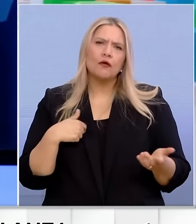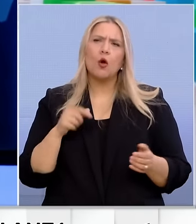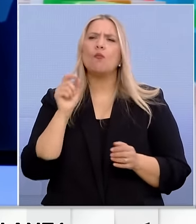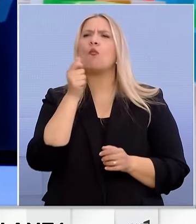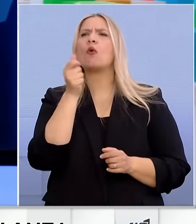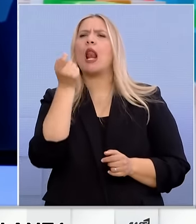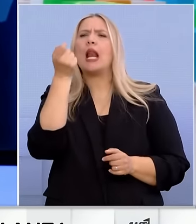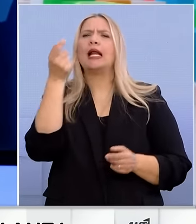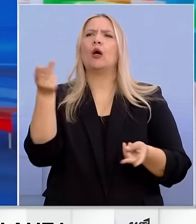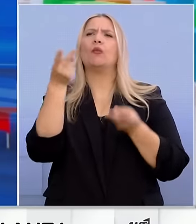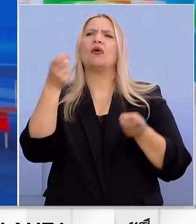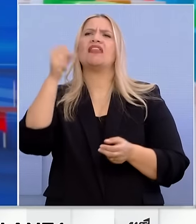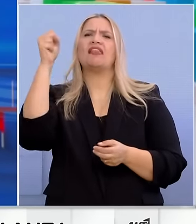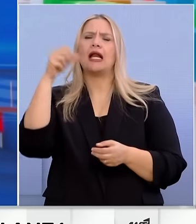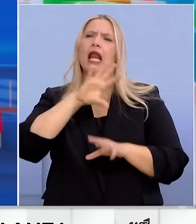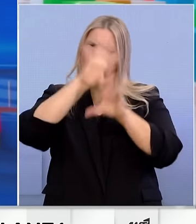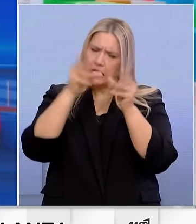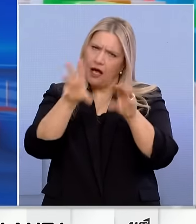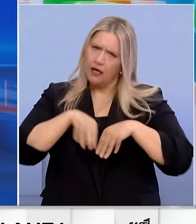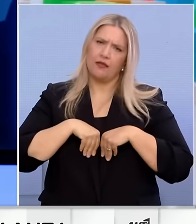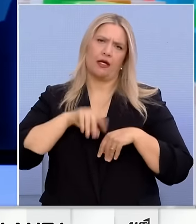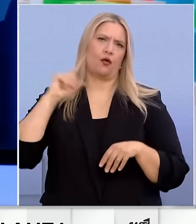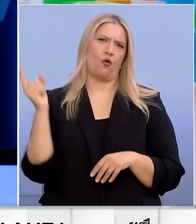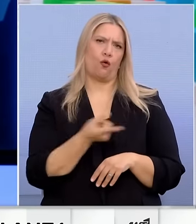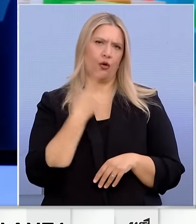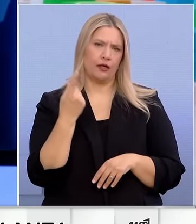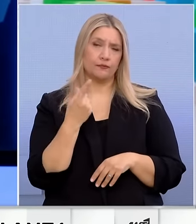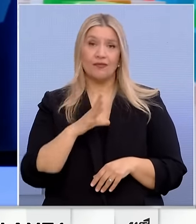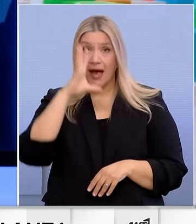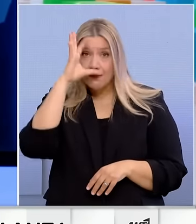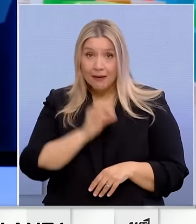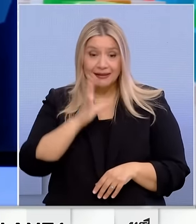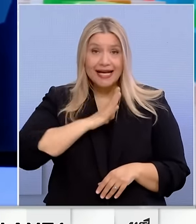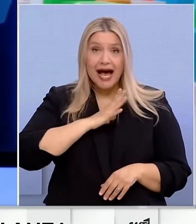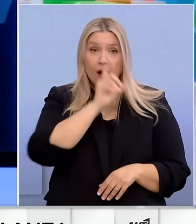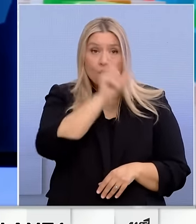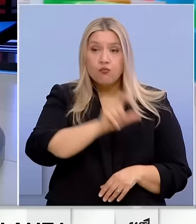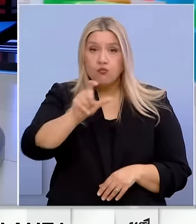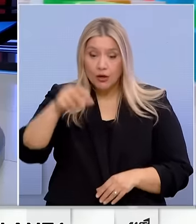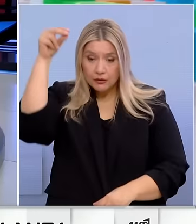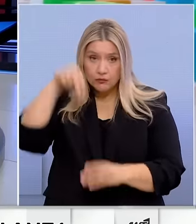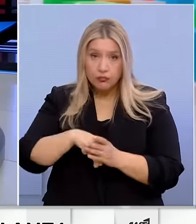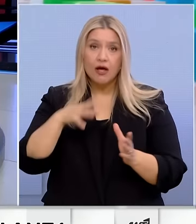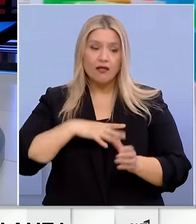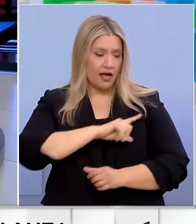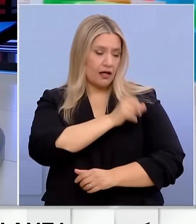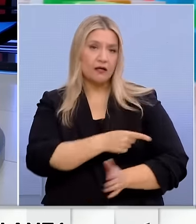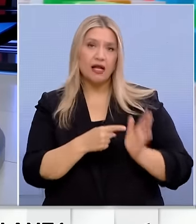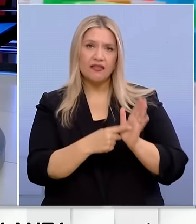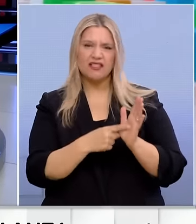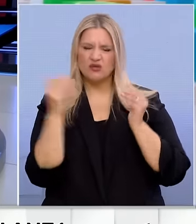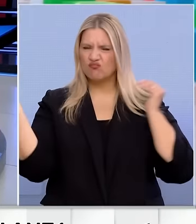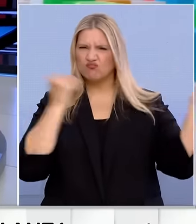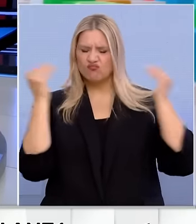και βεβαίως θα λέγαμε ότι όποιος πραγματικά θέλει να δυναμώσει αυτό το ρεύμα αμφισβήτησης αυτής της